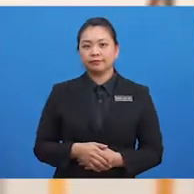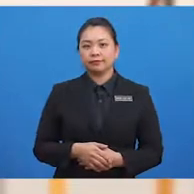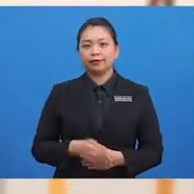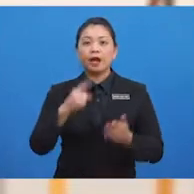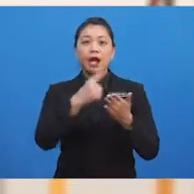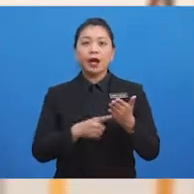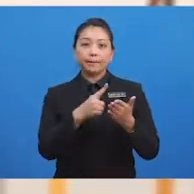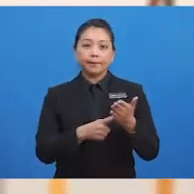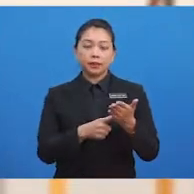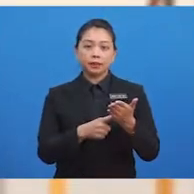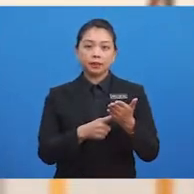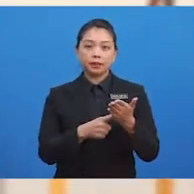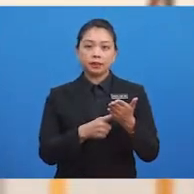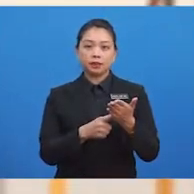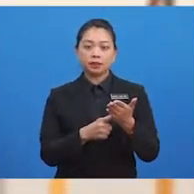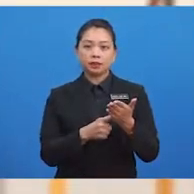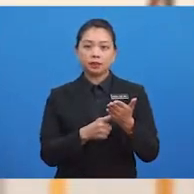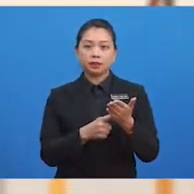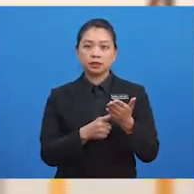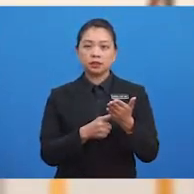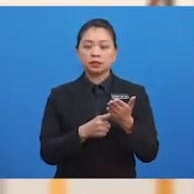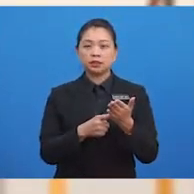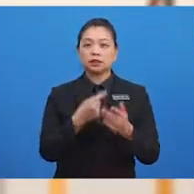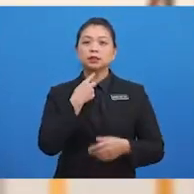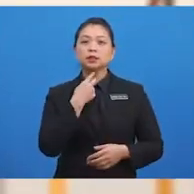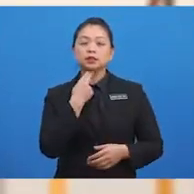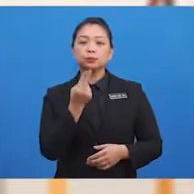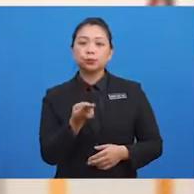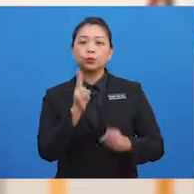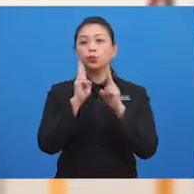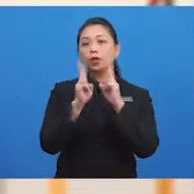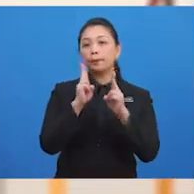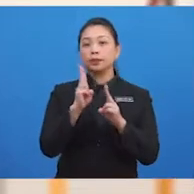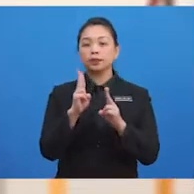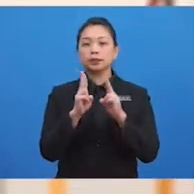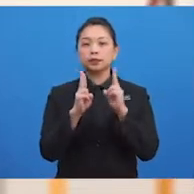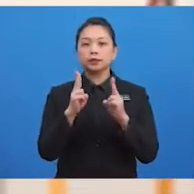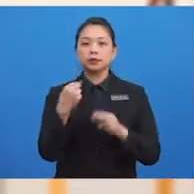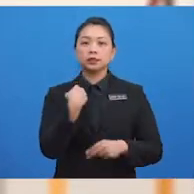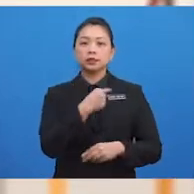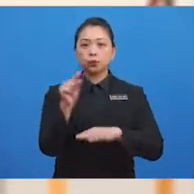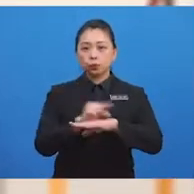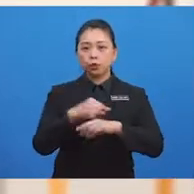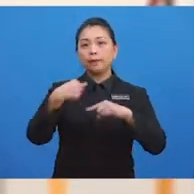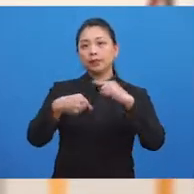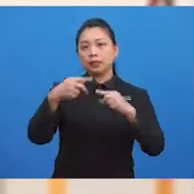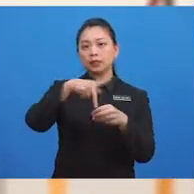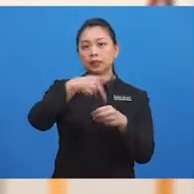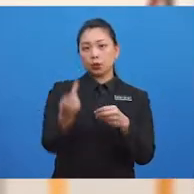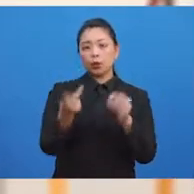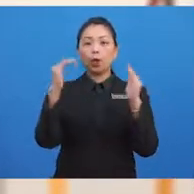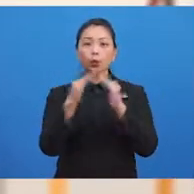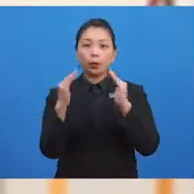Apakah ungkapan yang selalu kita gunakan apabila kita keluar dari